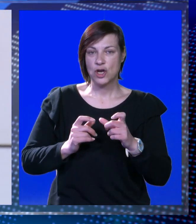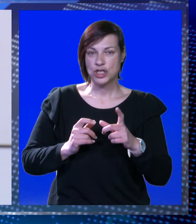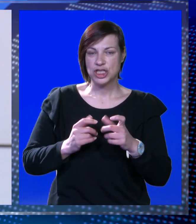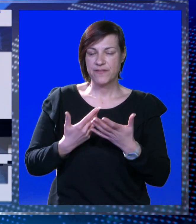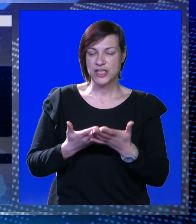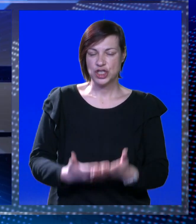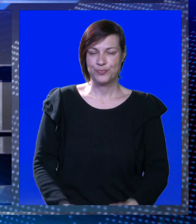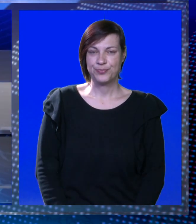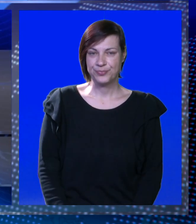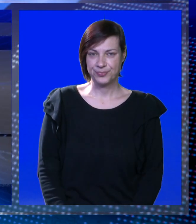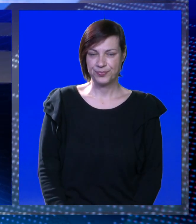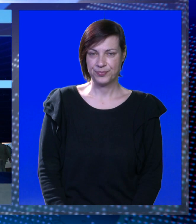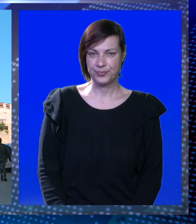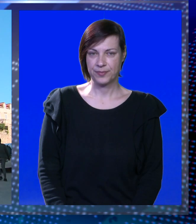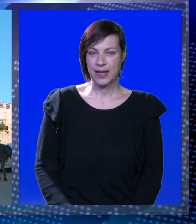Milošević.